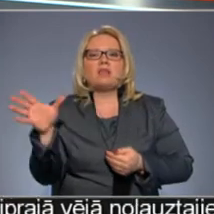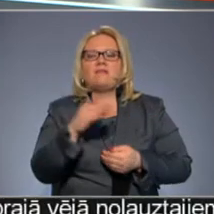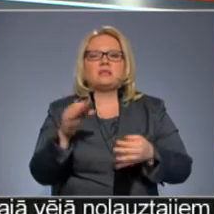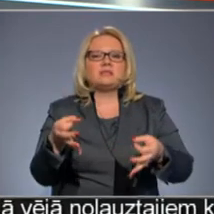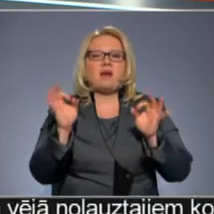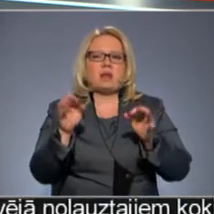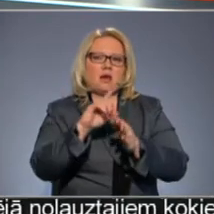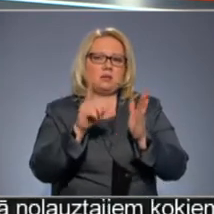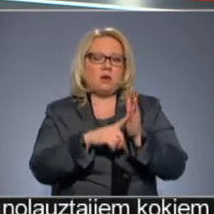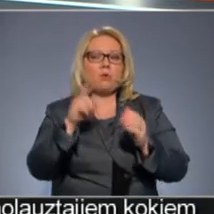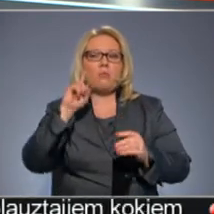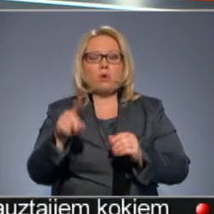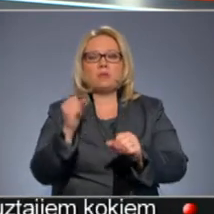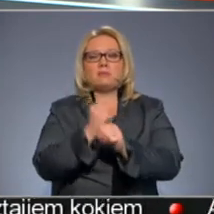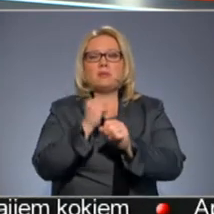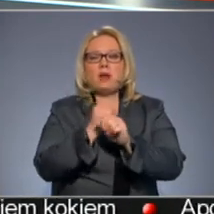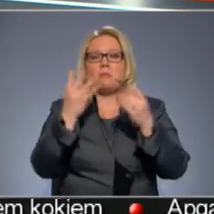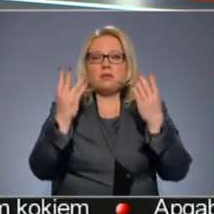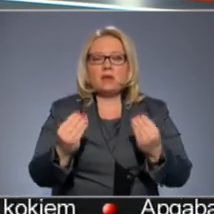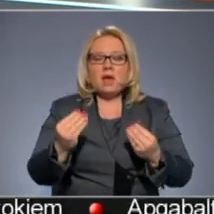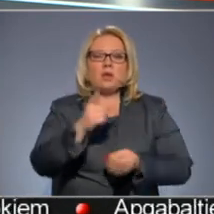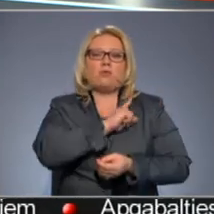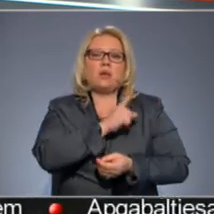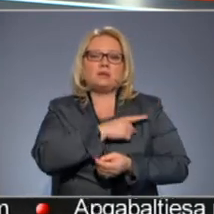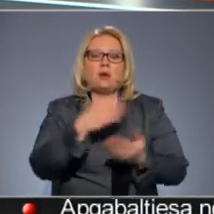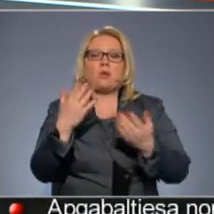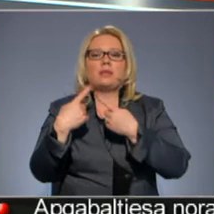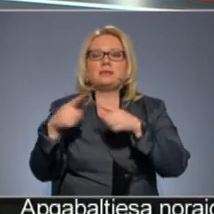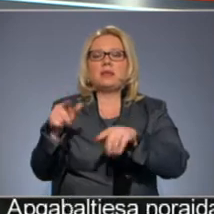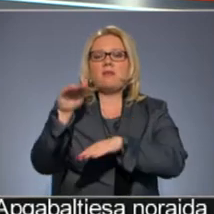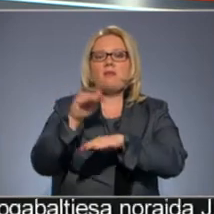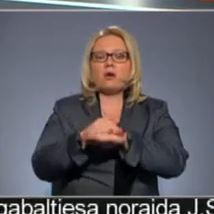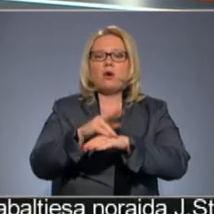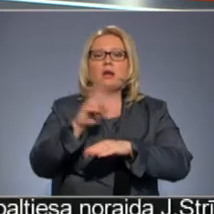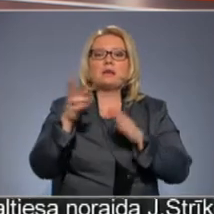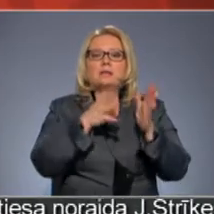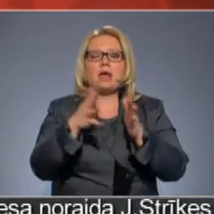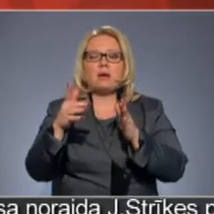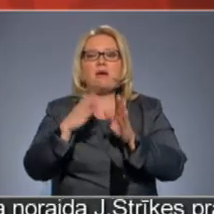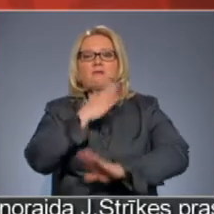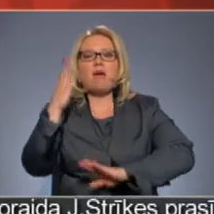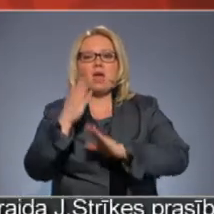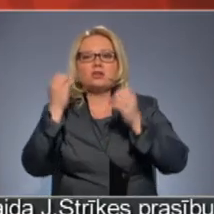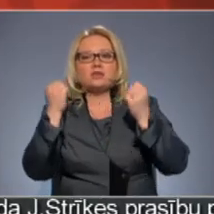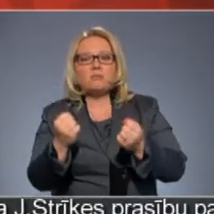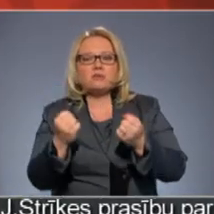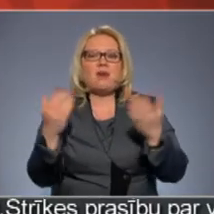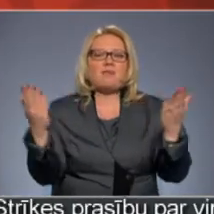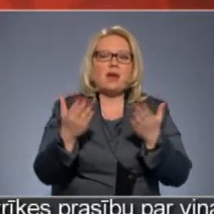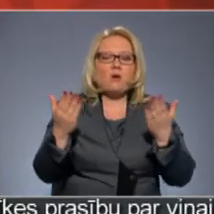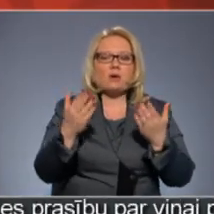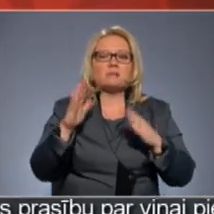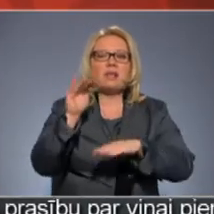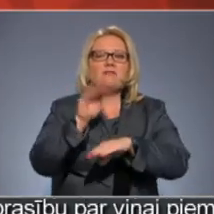jautājums. Protams, tas, ka darba diena un, iespējams, vēl kādu citu faktoru, kas nu ietekmē, kuram vēž par stipru vai vēl kaut kas. Bet,